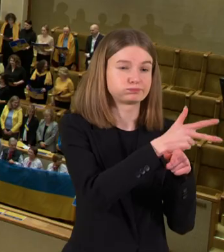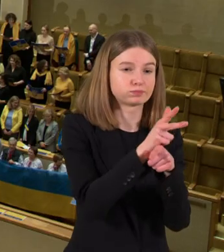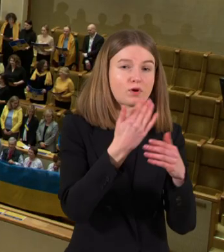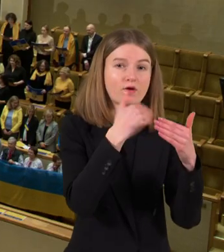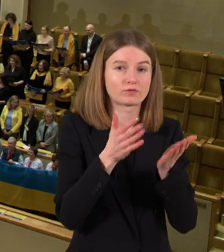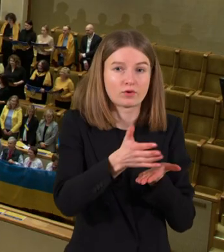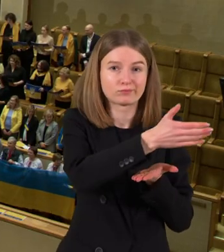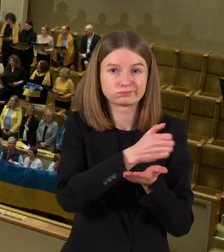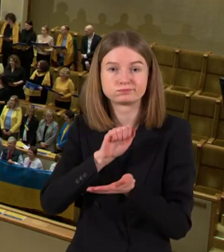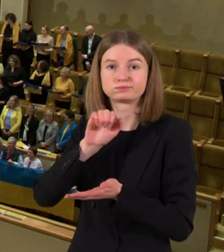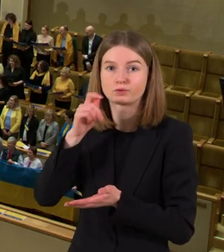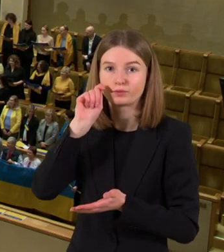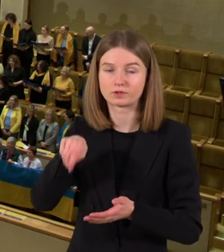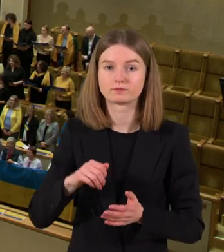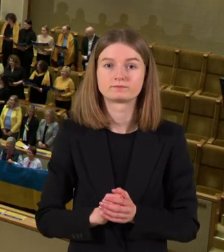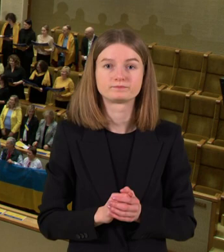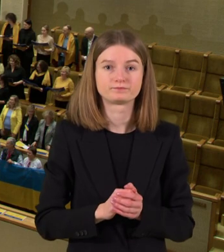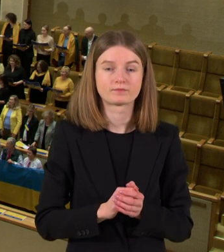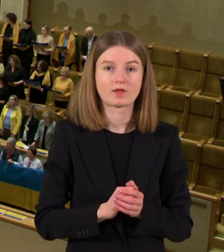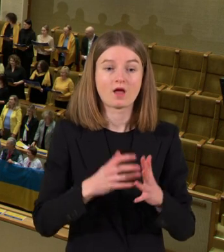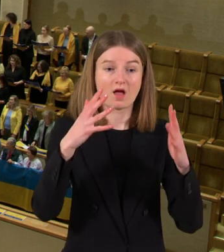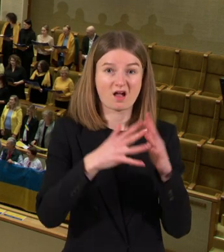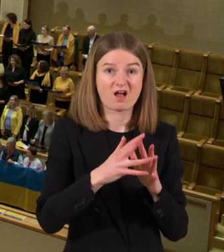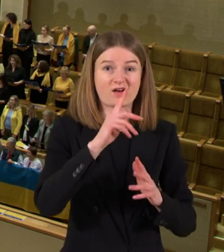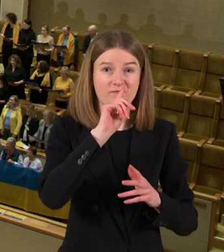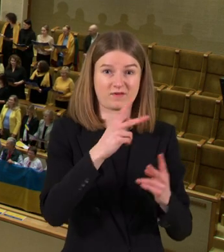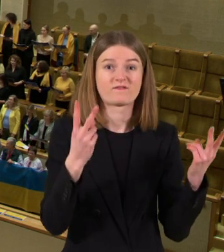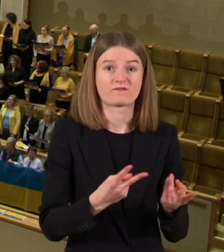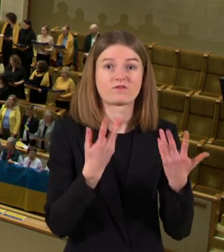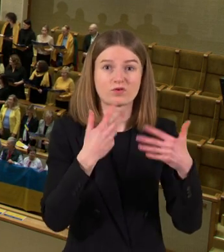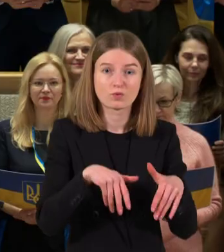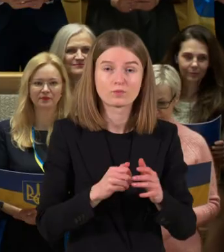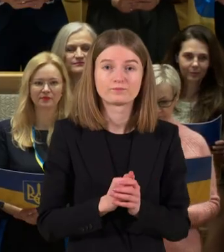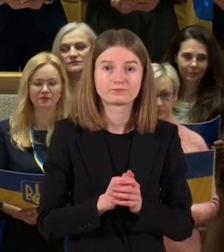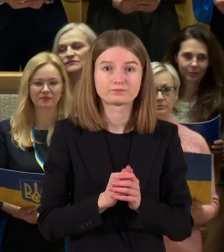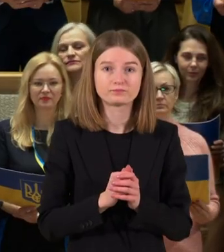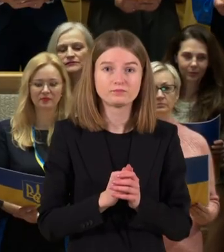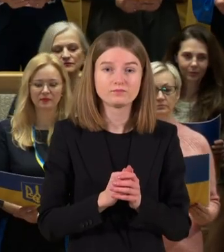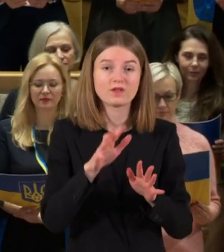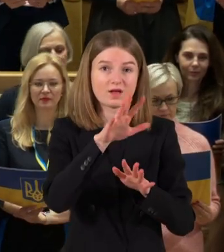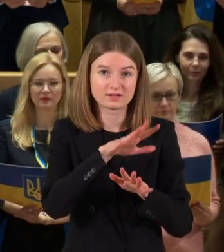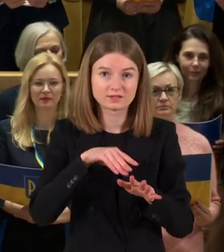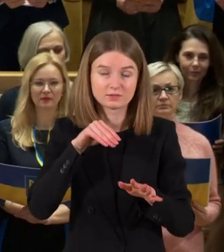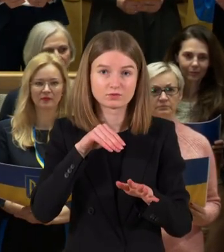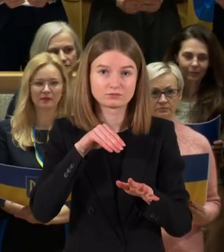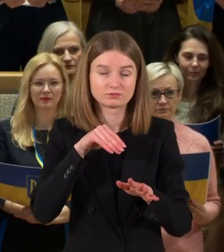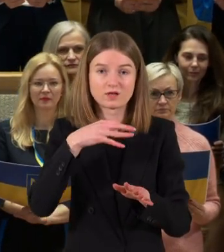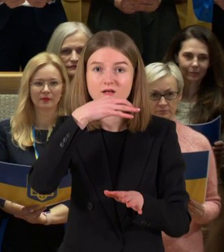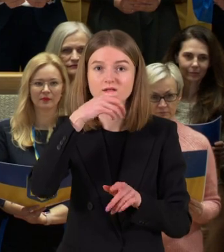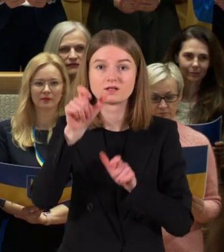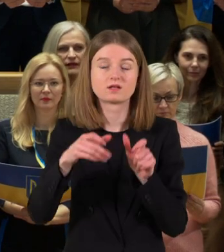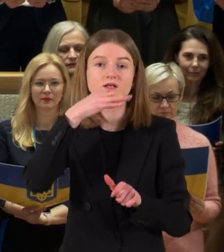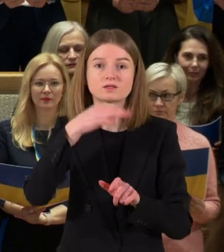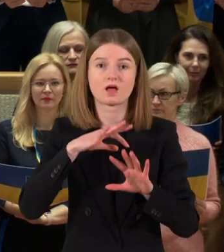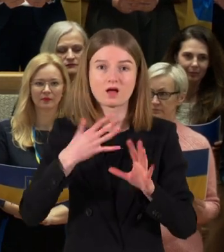Su jūs metams, kai Rusija pradėjo plataus masto invaziją į Ukrainą, Seimo bendruomenė pabrėžė, kartu su visa